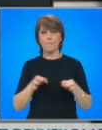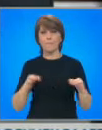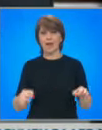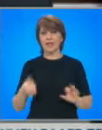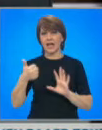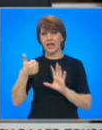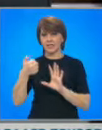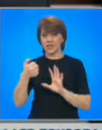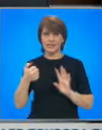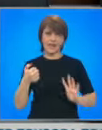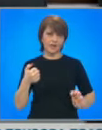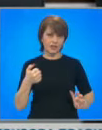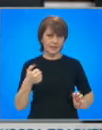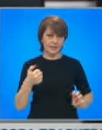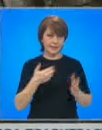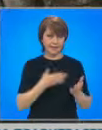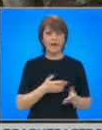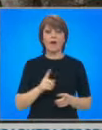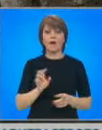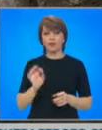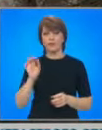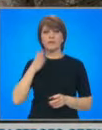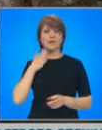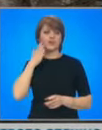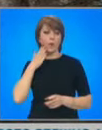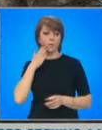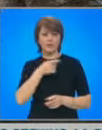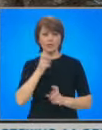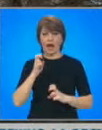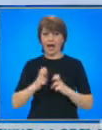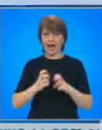по-големи предприятия като хлебозаводъв Добрич да могат да се възползват от нея.